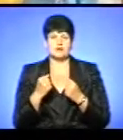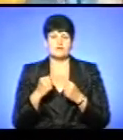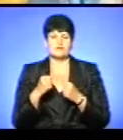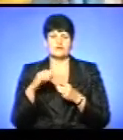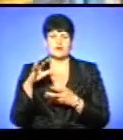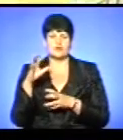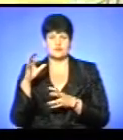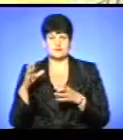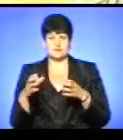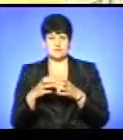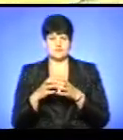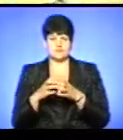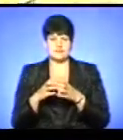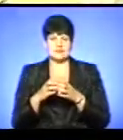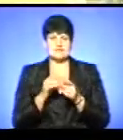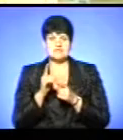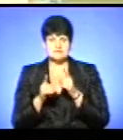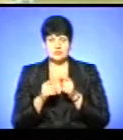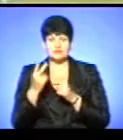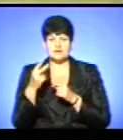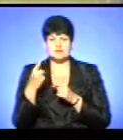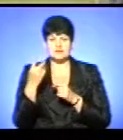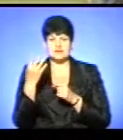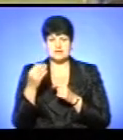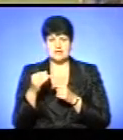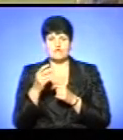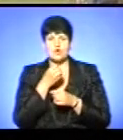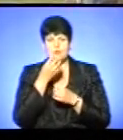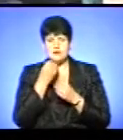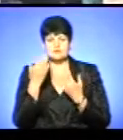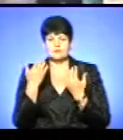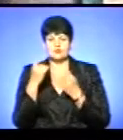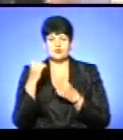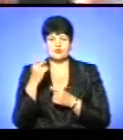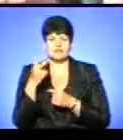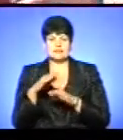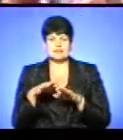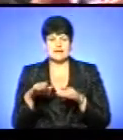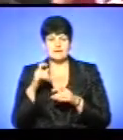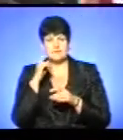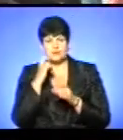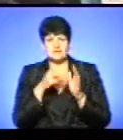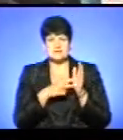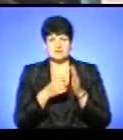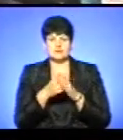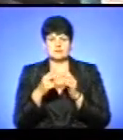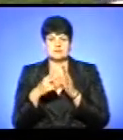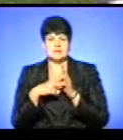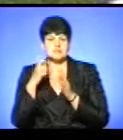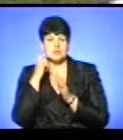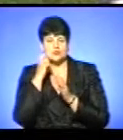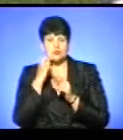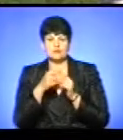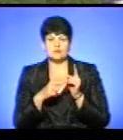Калинові. За зміну, а вона триває 21 день, у «Ромашці» відпочивають 120 дітей віком від 7 до 17 років.